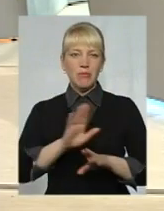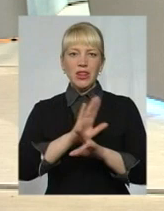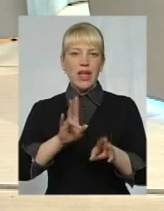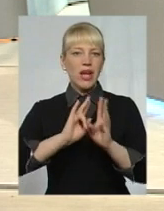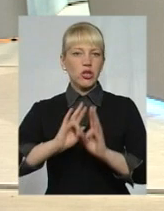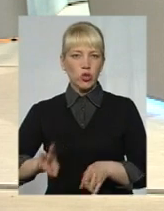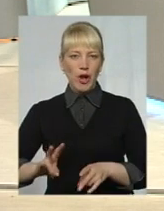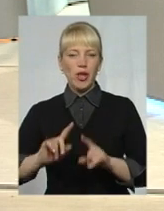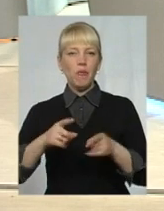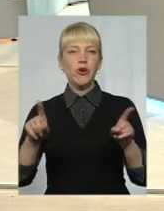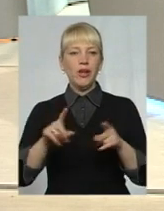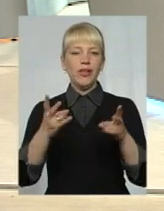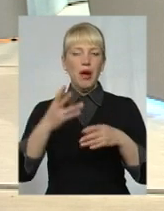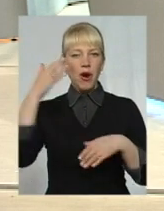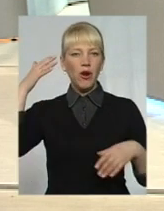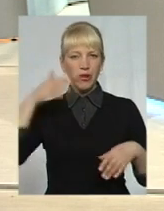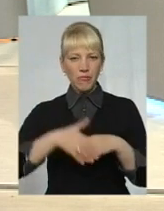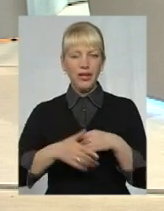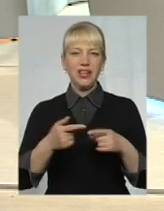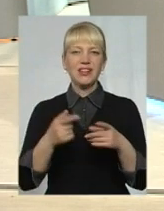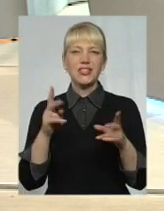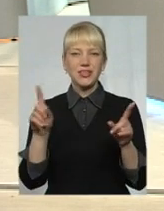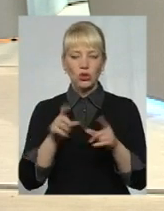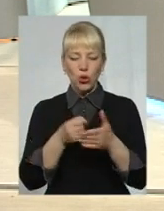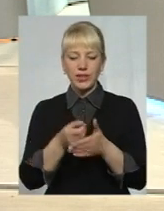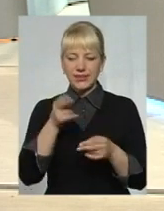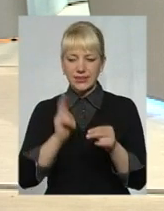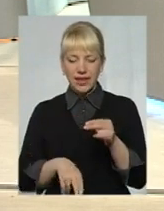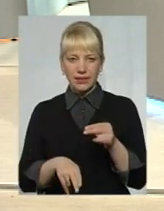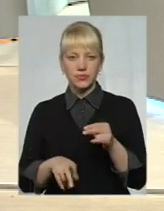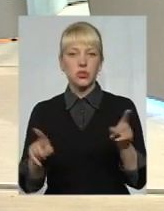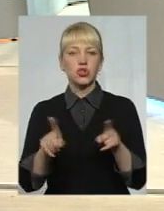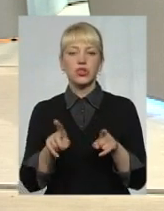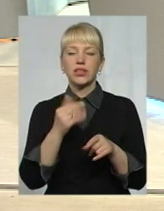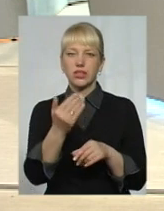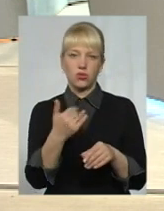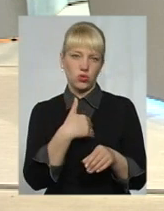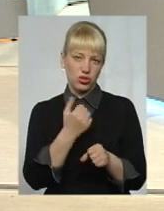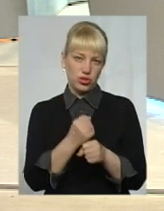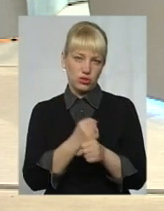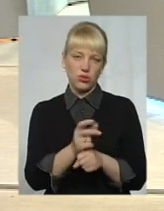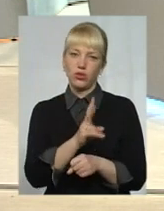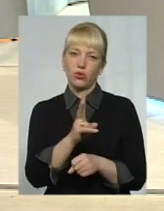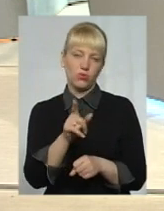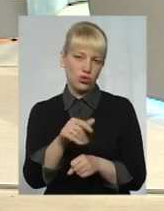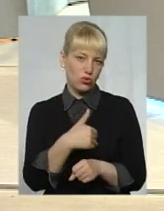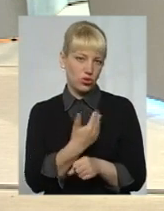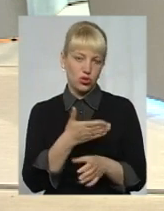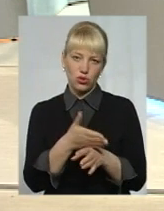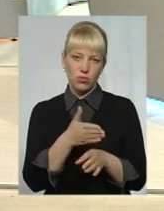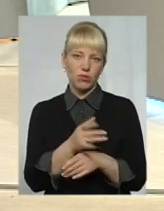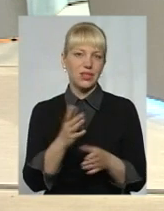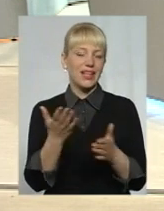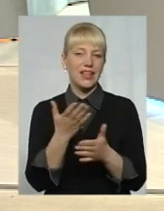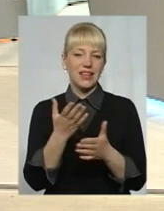Тому що треба розуміти і усвідомлювати до кінця, що ти хочеш зробити, кому ти хочеш допомогти і який